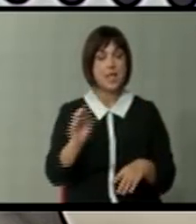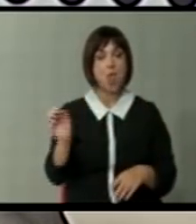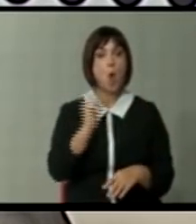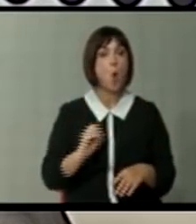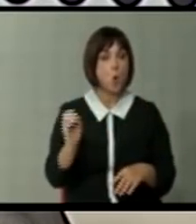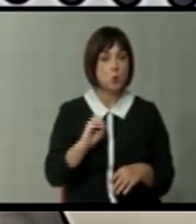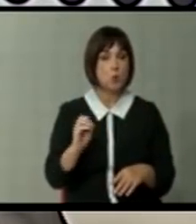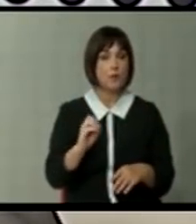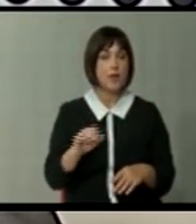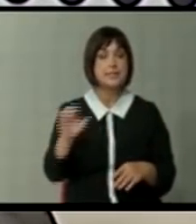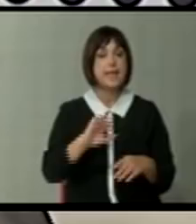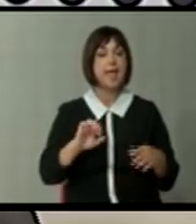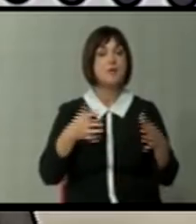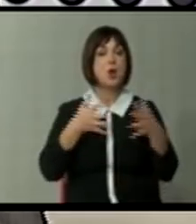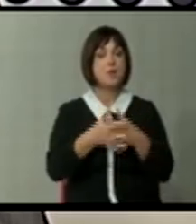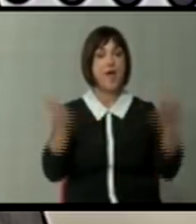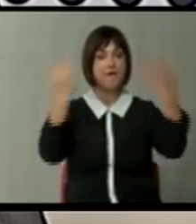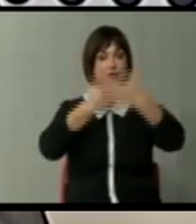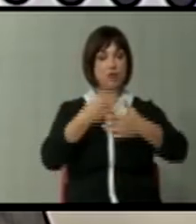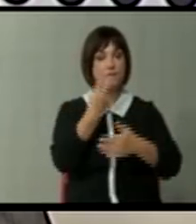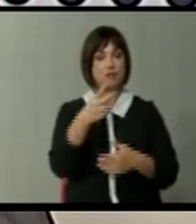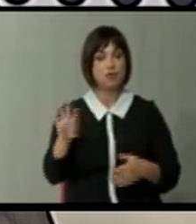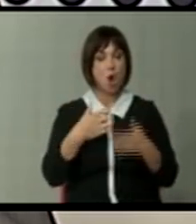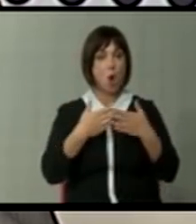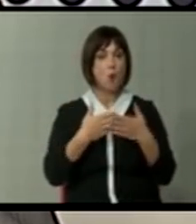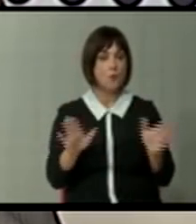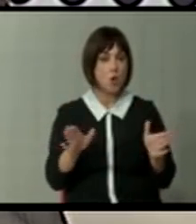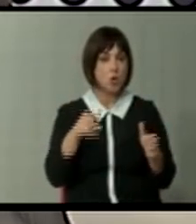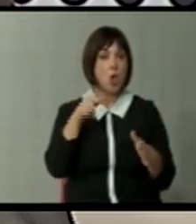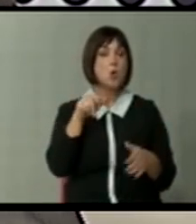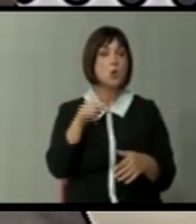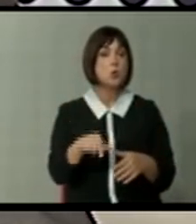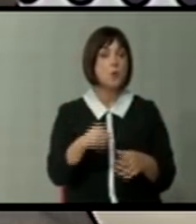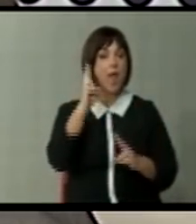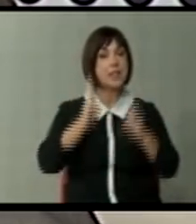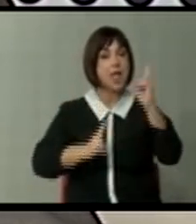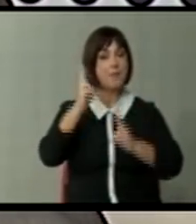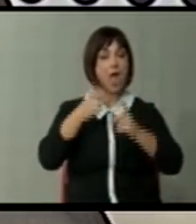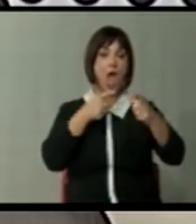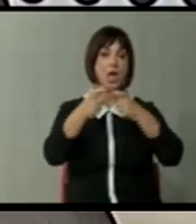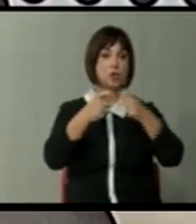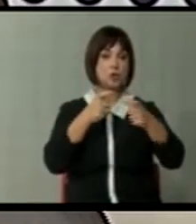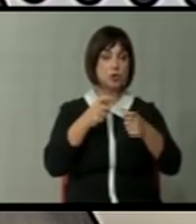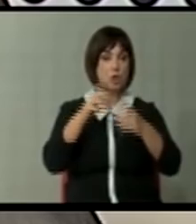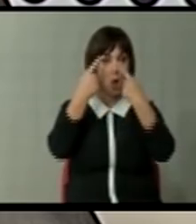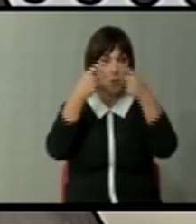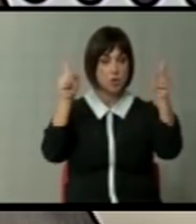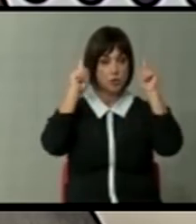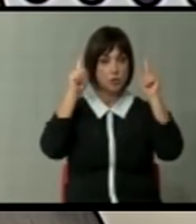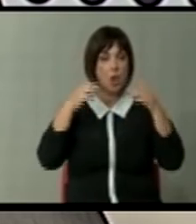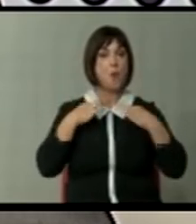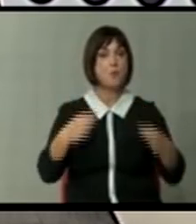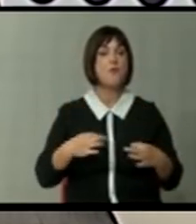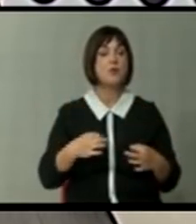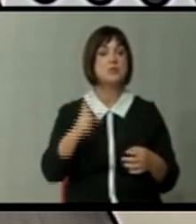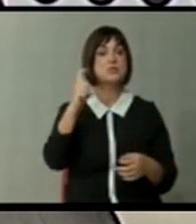октомври за евроинтеграциите вечерва во 24. отворено дебатираме и разговараме со универзитетските професори